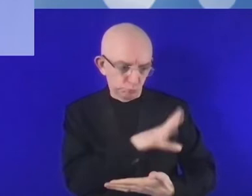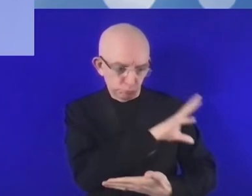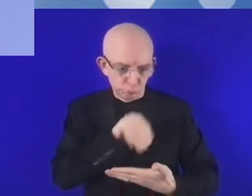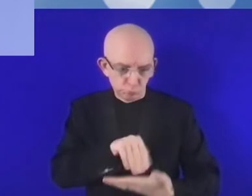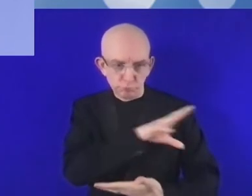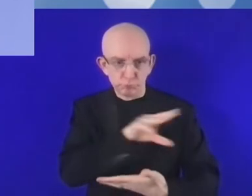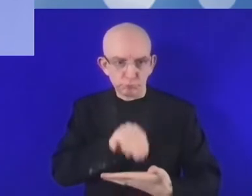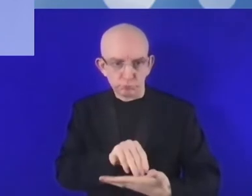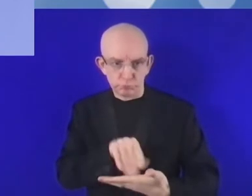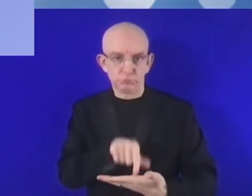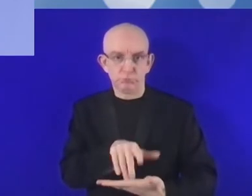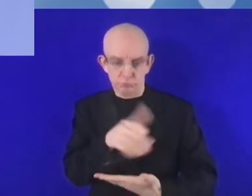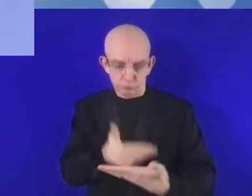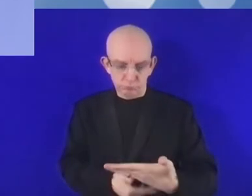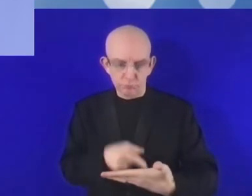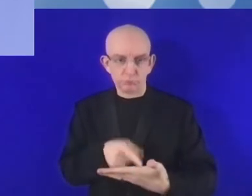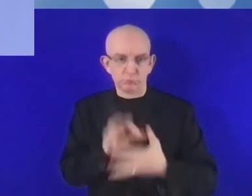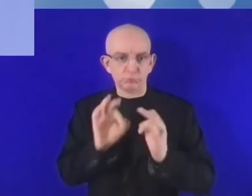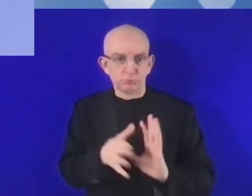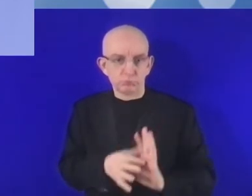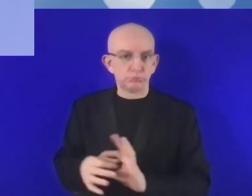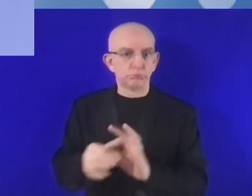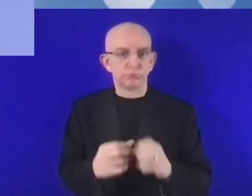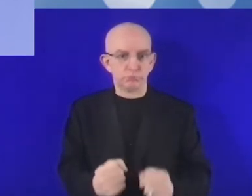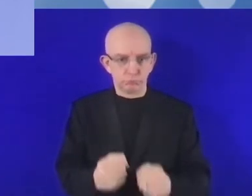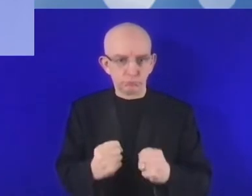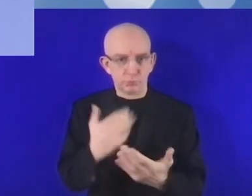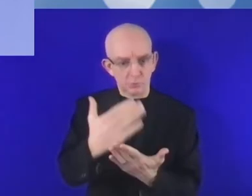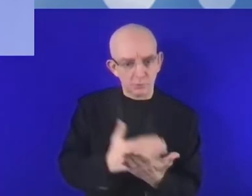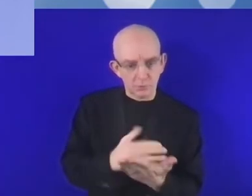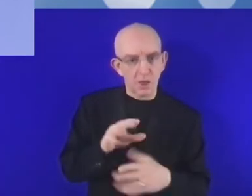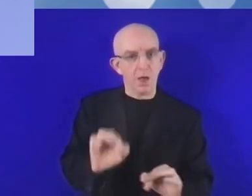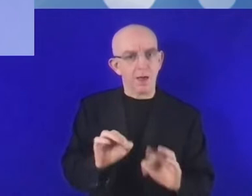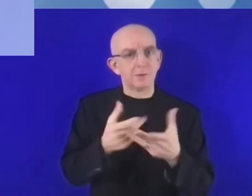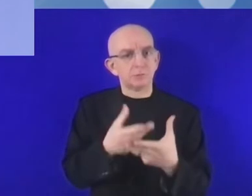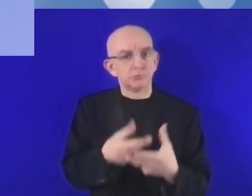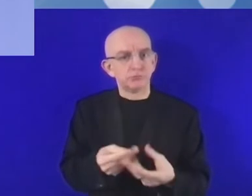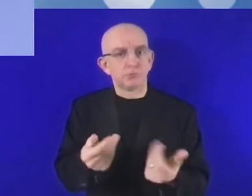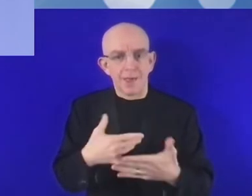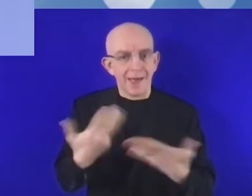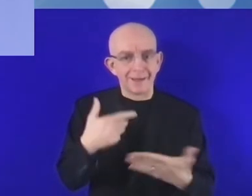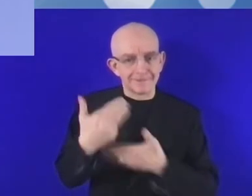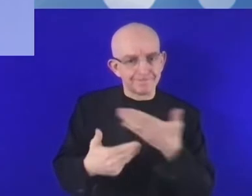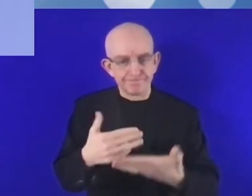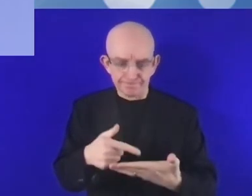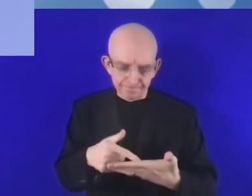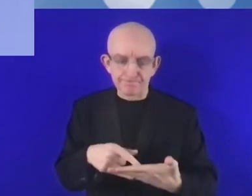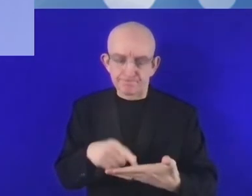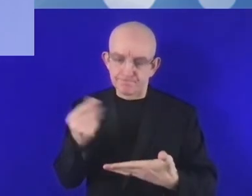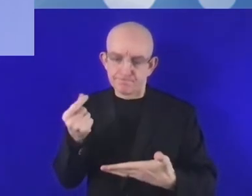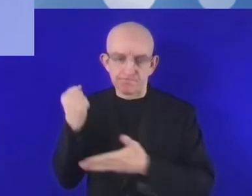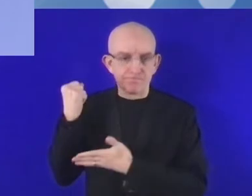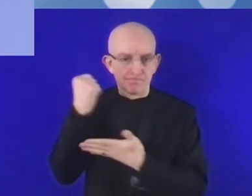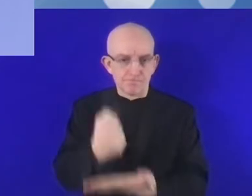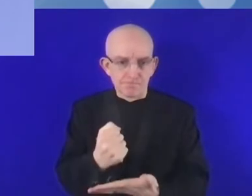rozwiązania regulacyjne wymagają wielostronnego zaangażowania podczas wprowadzania